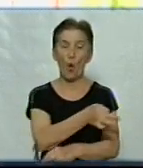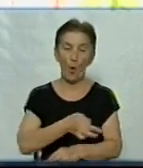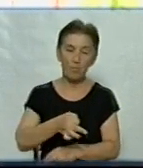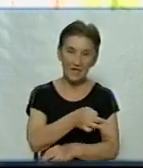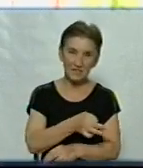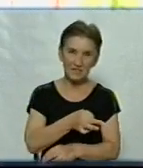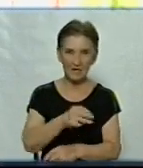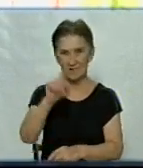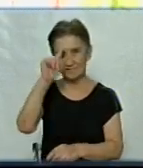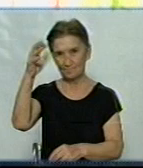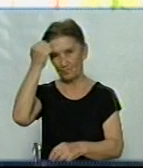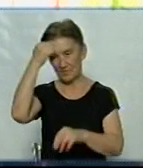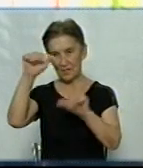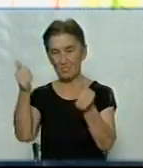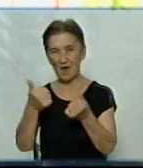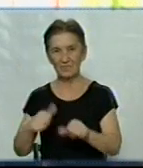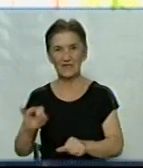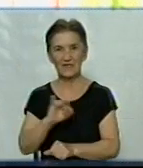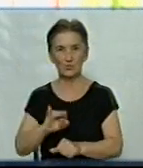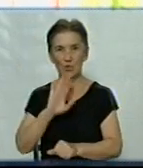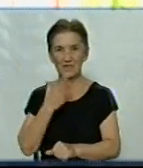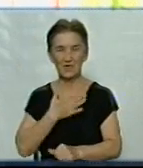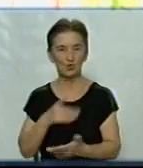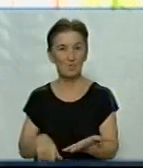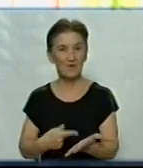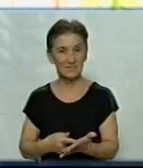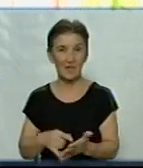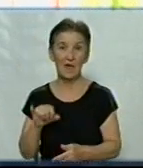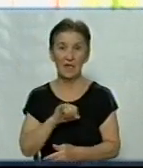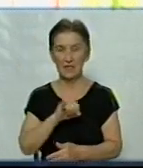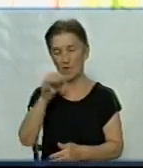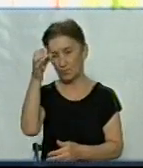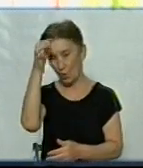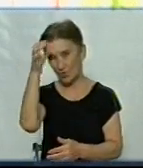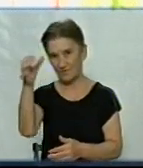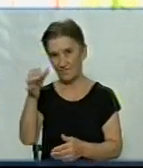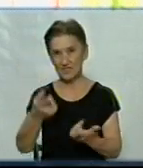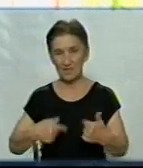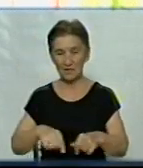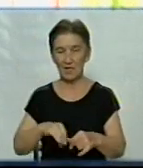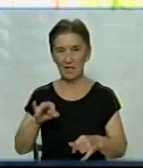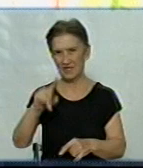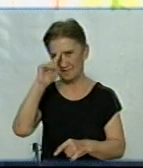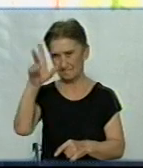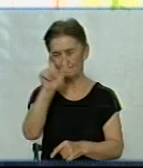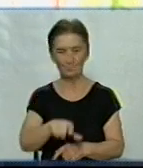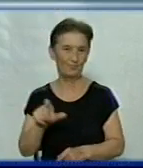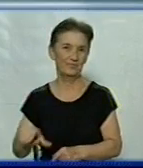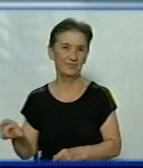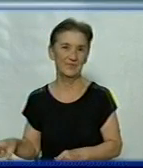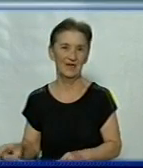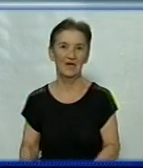видатні пам'ятки історії нашого міста, і про освітні заклади, і про видатних кіровоградців.